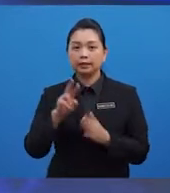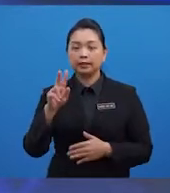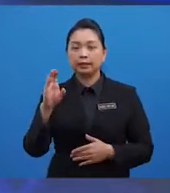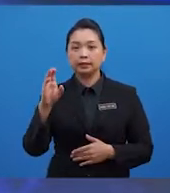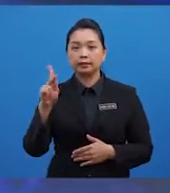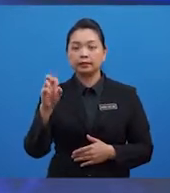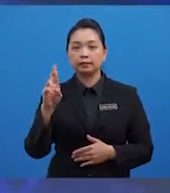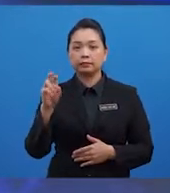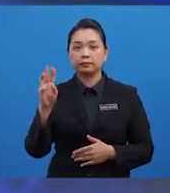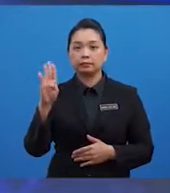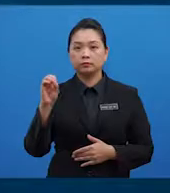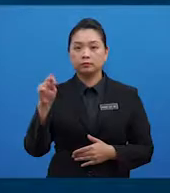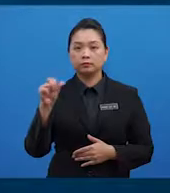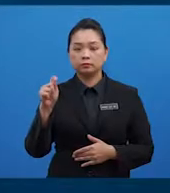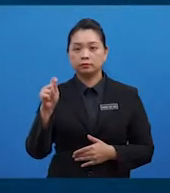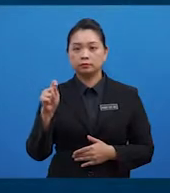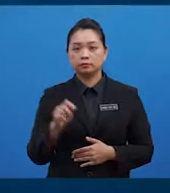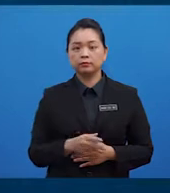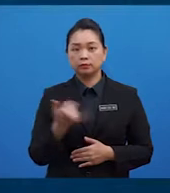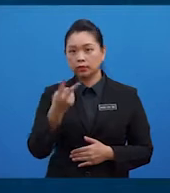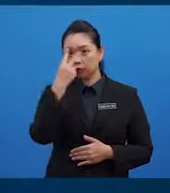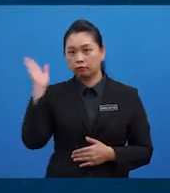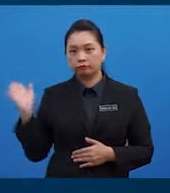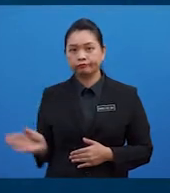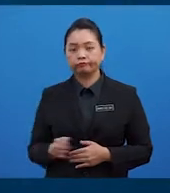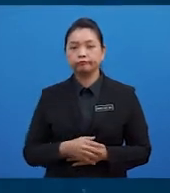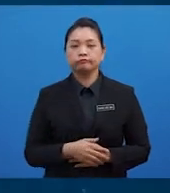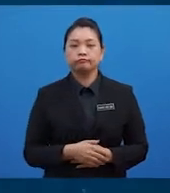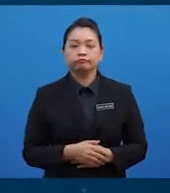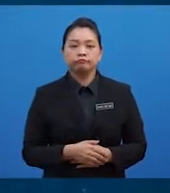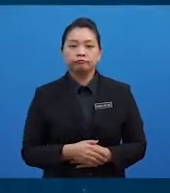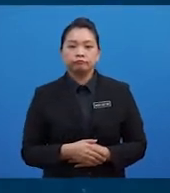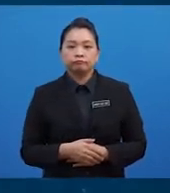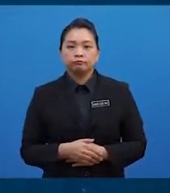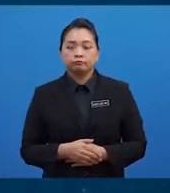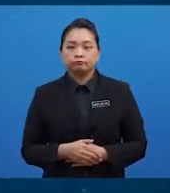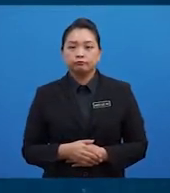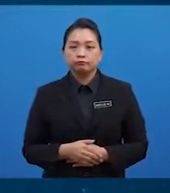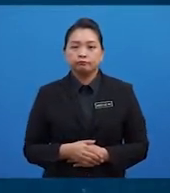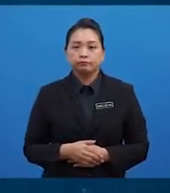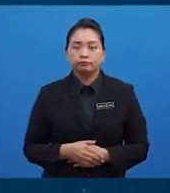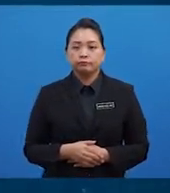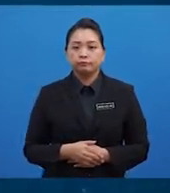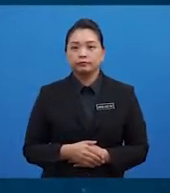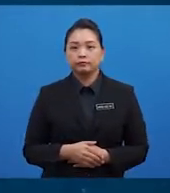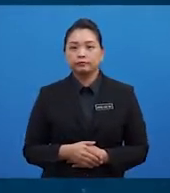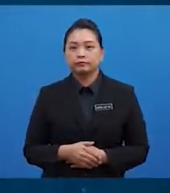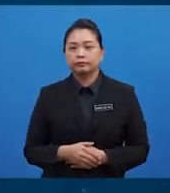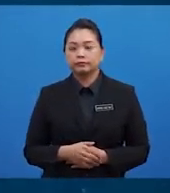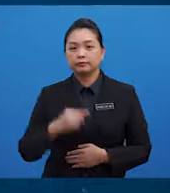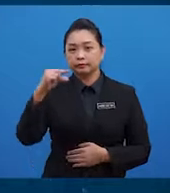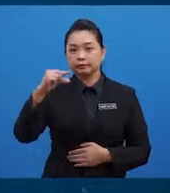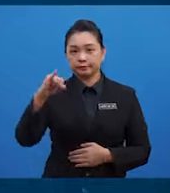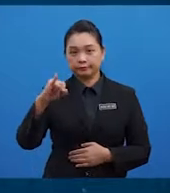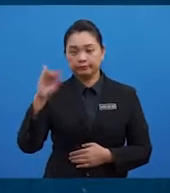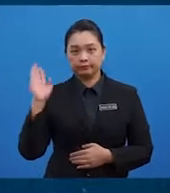sebagainya. Apakah itu indeks glasamik? Indeks glasamik ataupun akronimnya